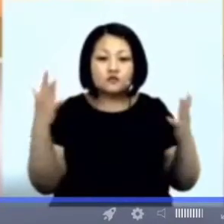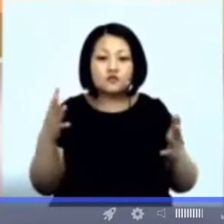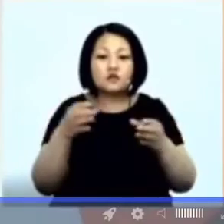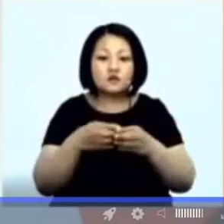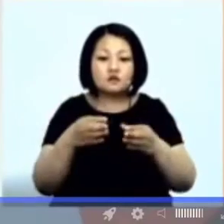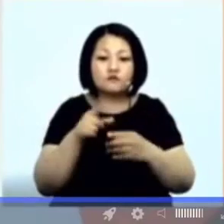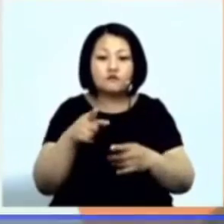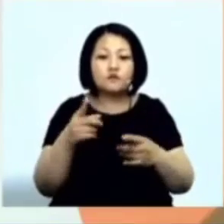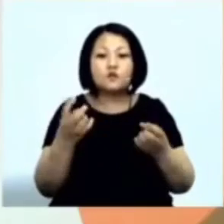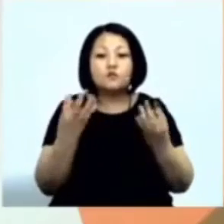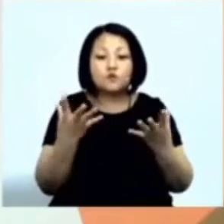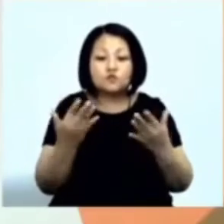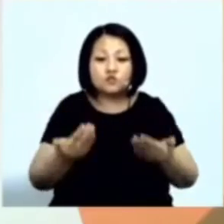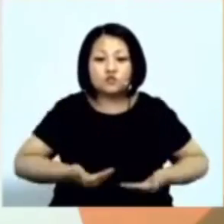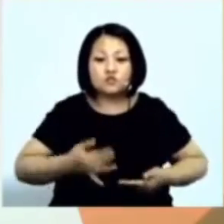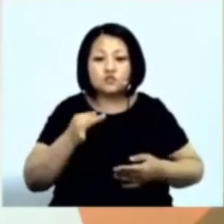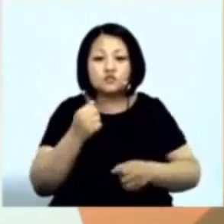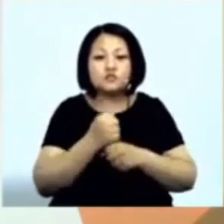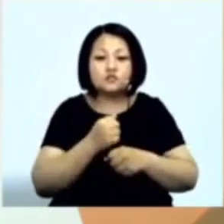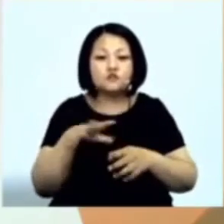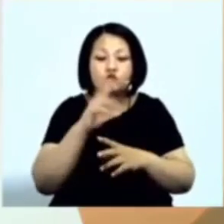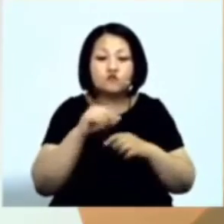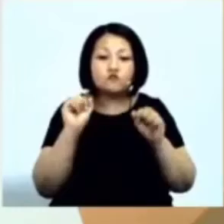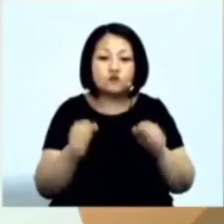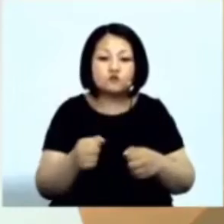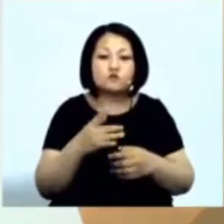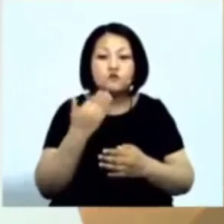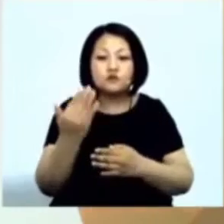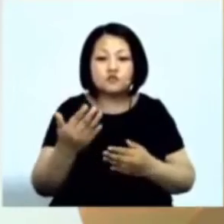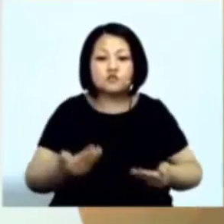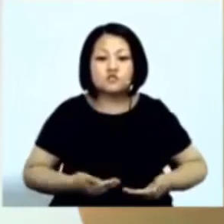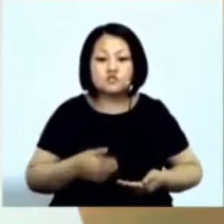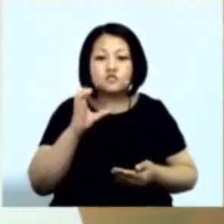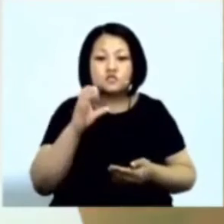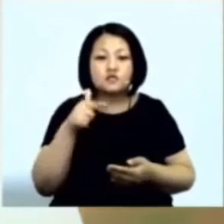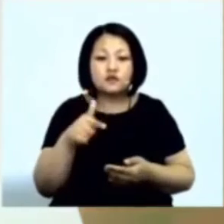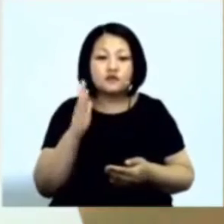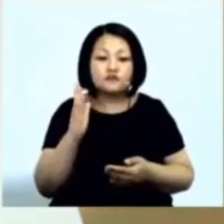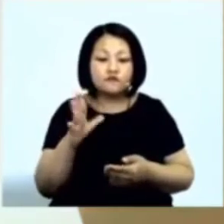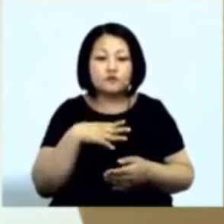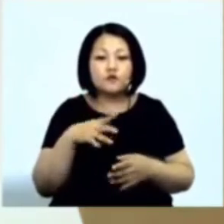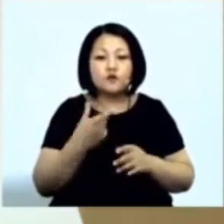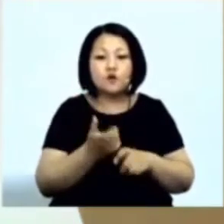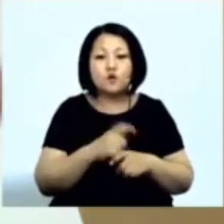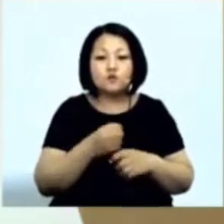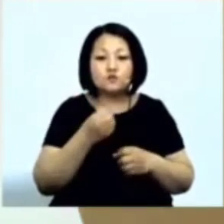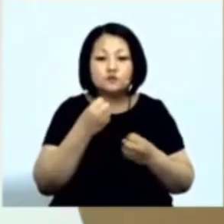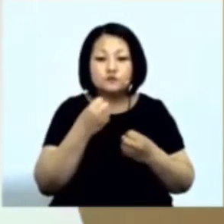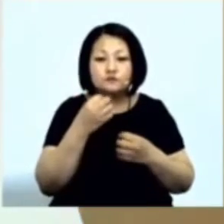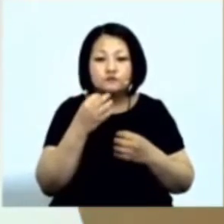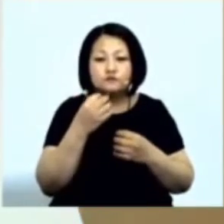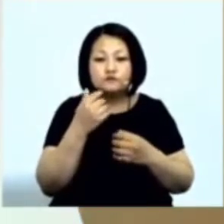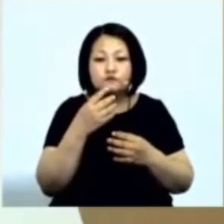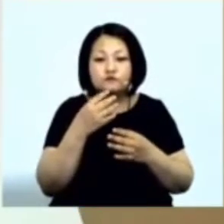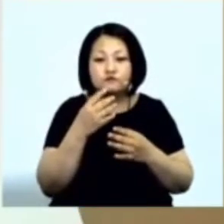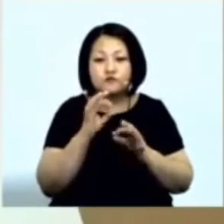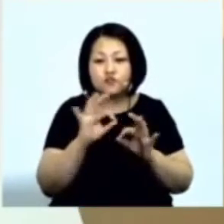жить И сделать Все возможное Чтобы ваша жизнь С Гринвей Была очень прекрасна Очень прекрасна